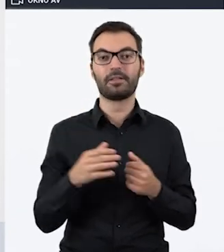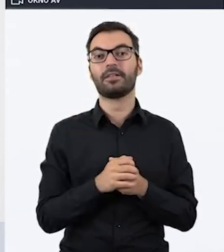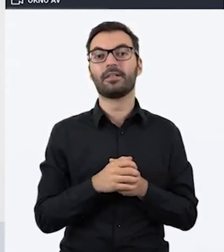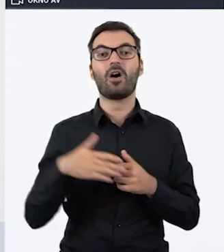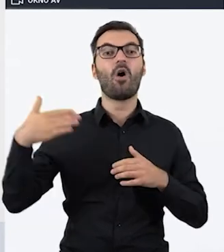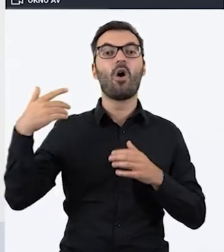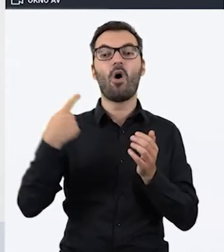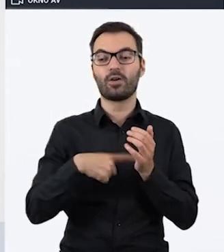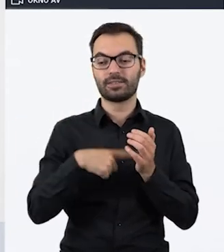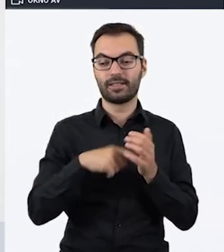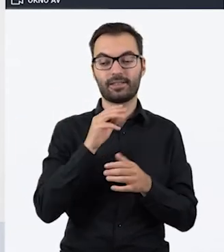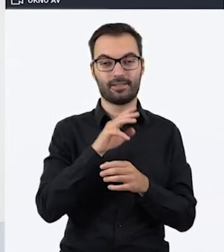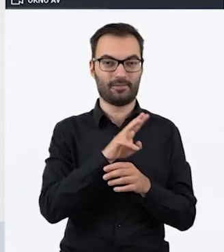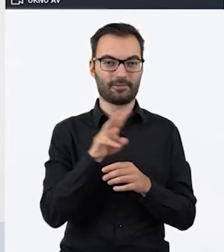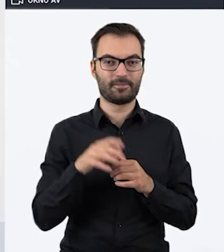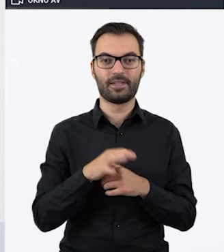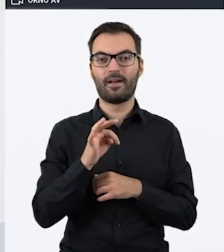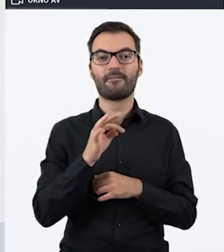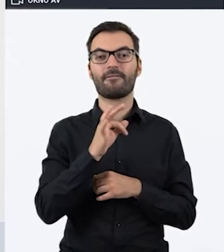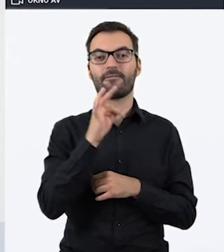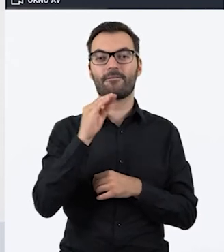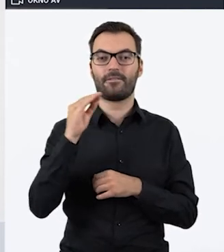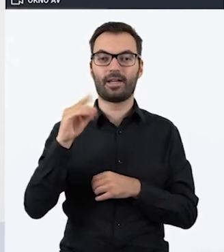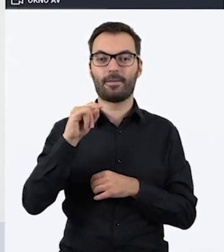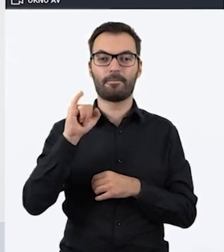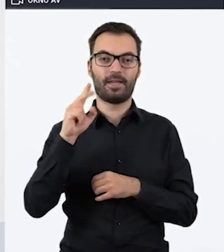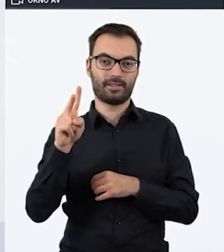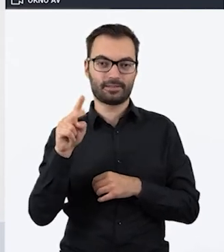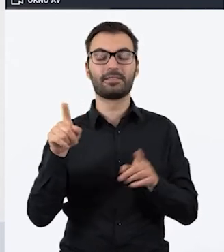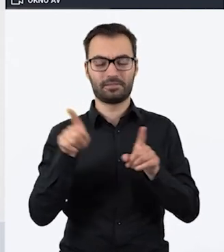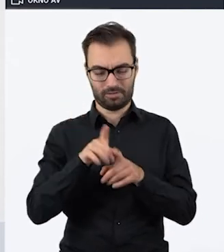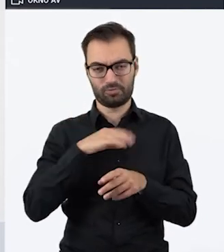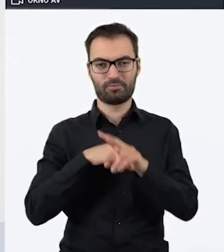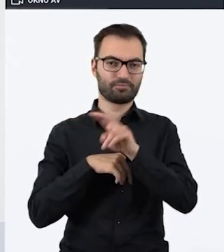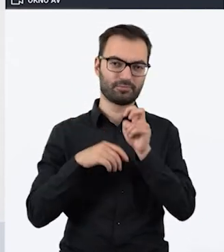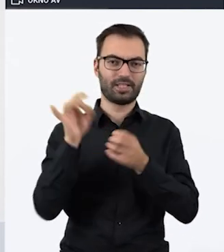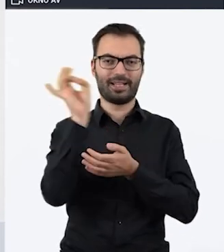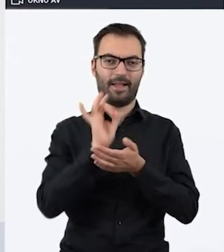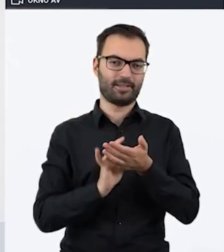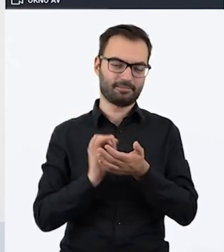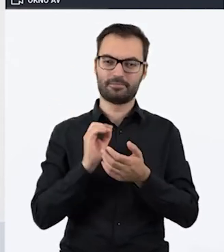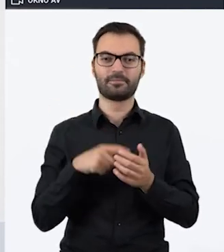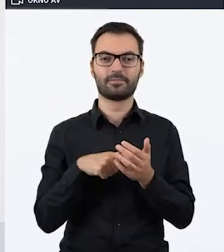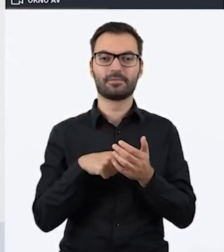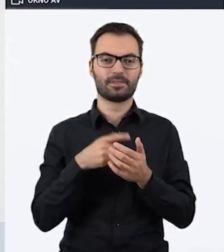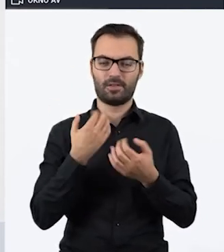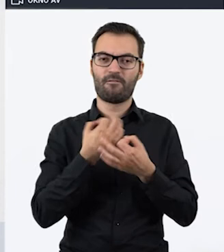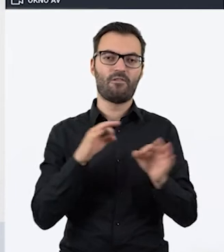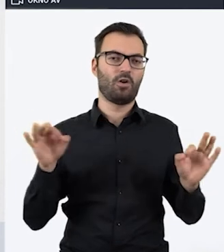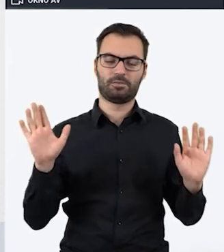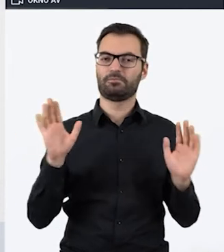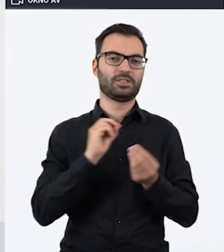I jeszcze mamy ostatnią stronkę, Freepeak. Tam również można pobierać sobie grafiki, które są